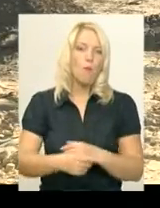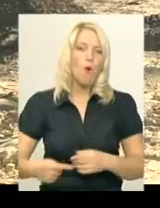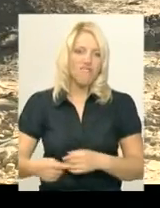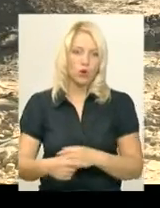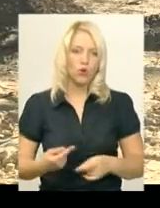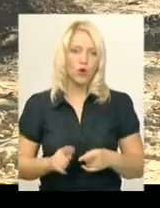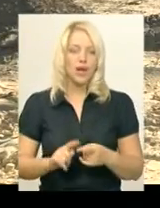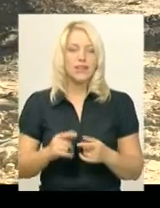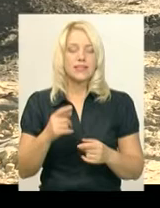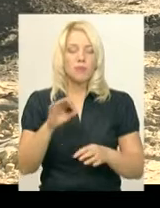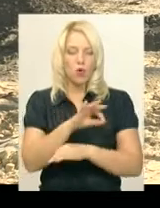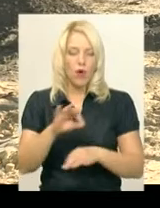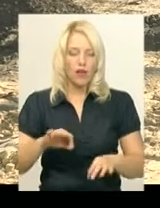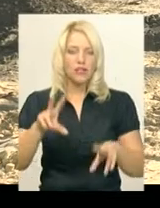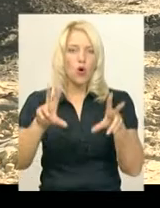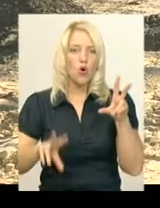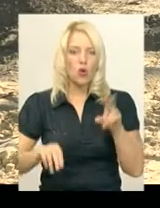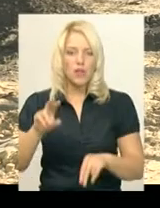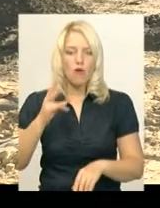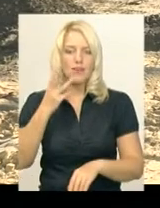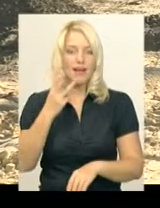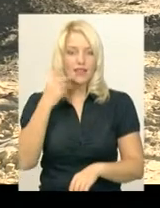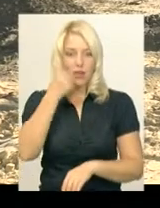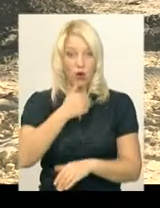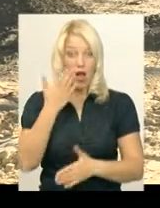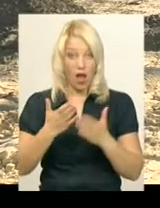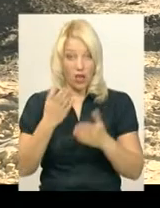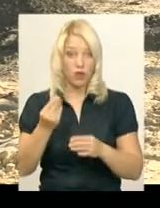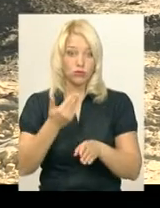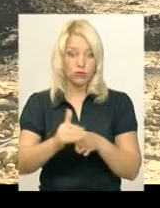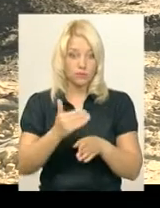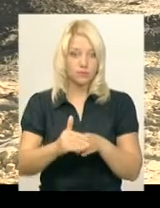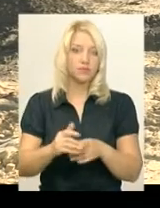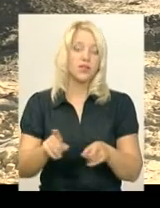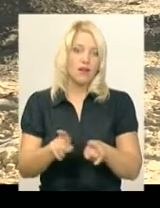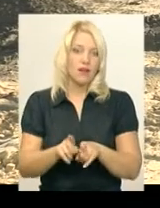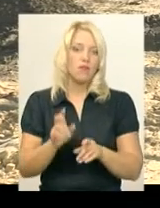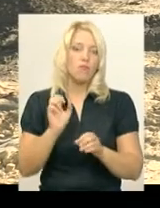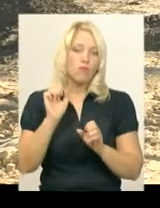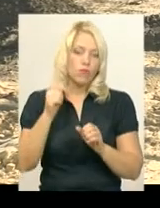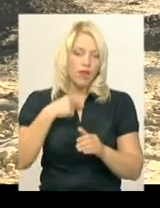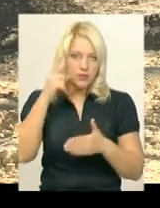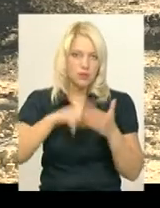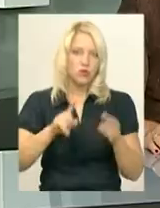розрахований на три роки. Але якщо піде такими тембами, ми надіємося, що навіть раніше.